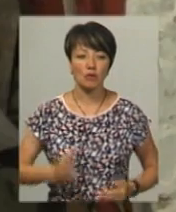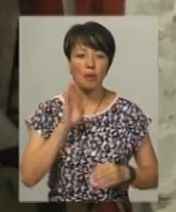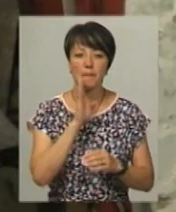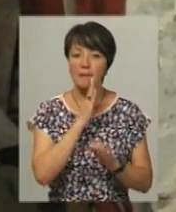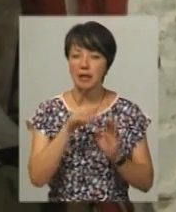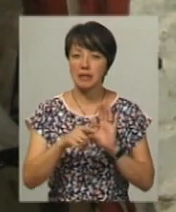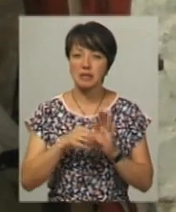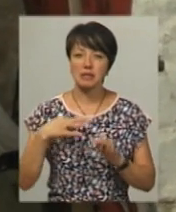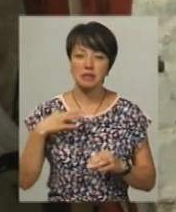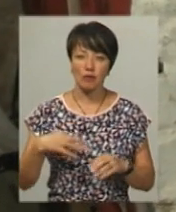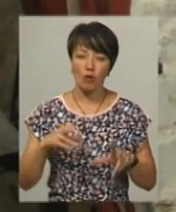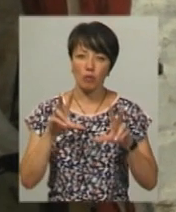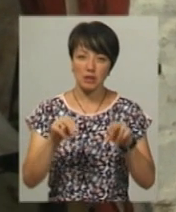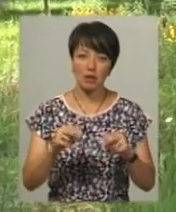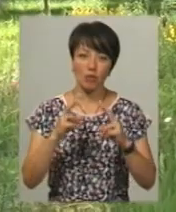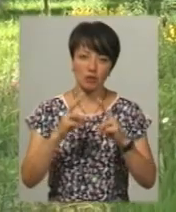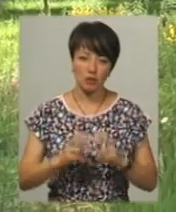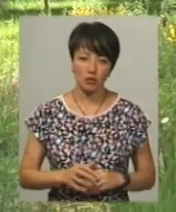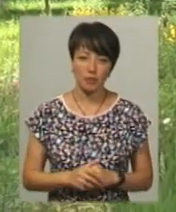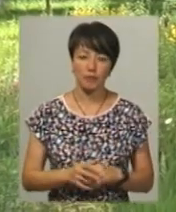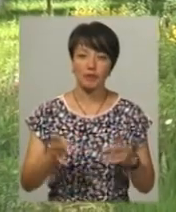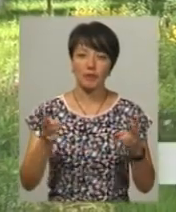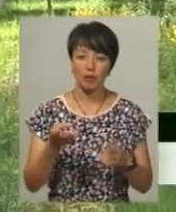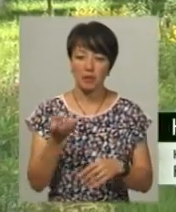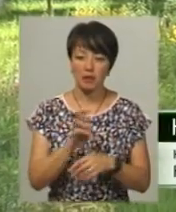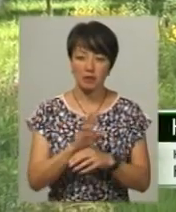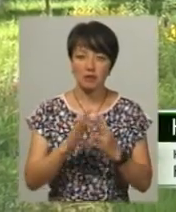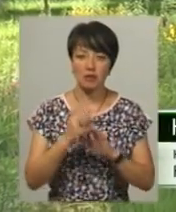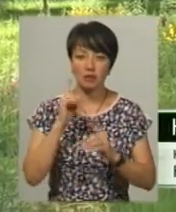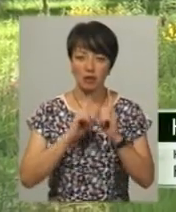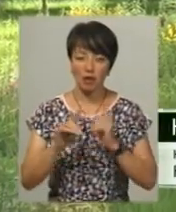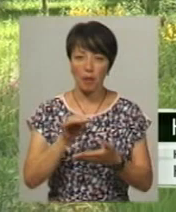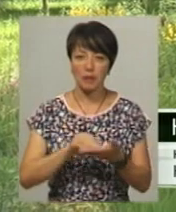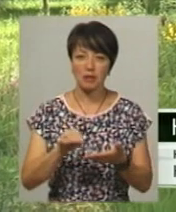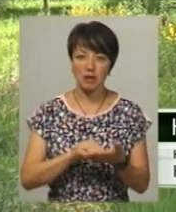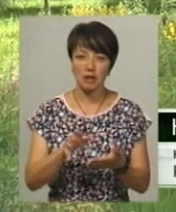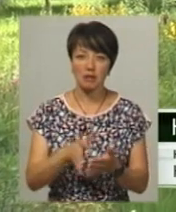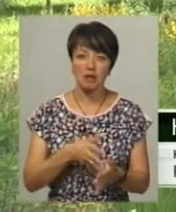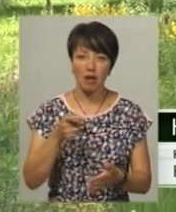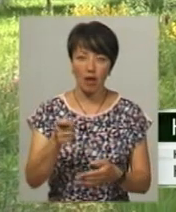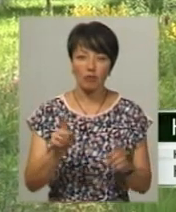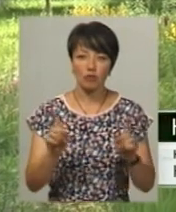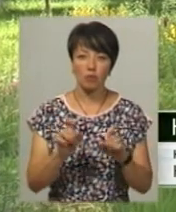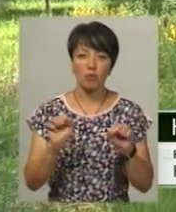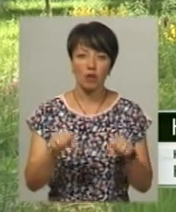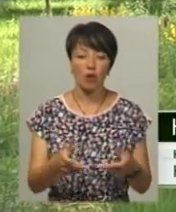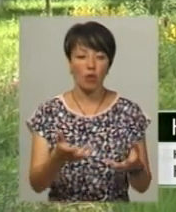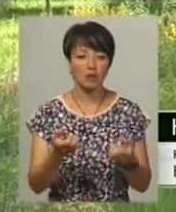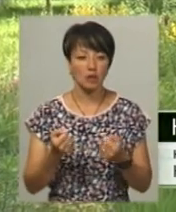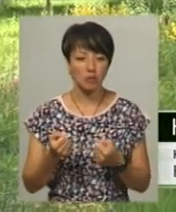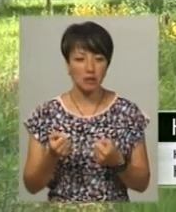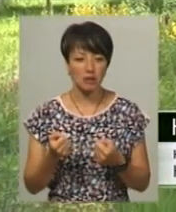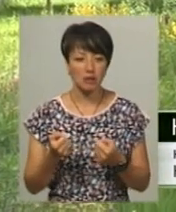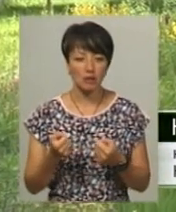сину, Наталія Камінська обіцяла обстежити. Їм треба прийти в селищну раду, написати заяву, щоб вони могли одержати